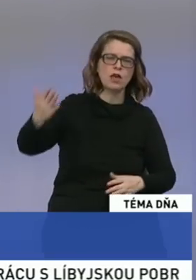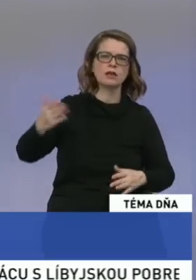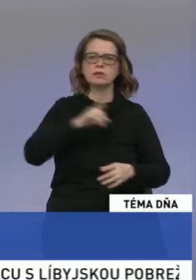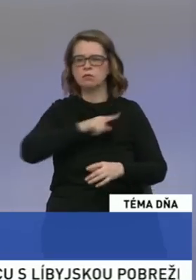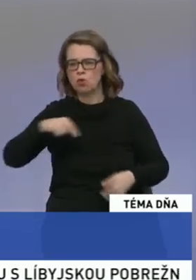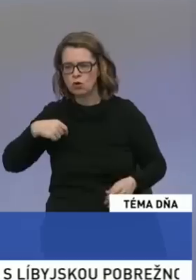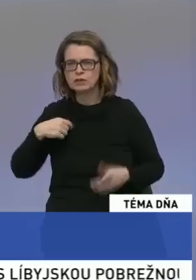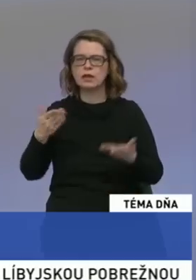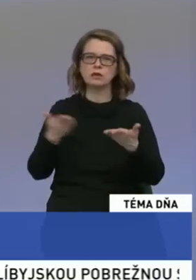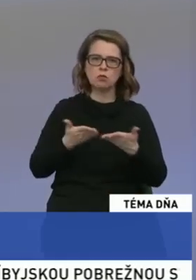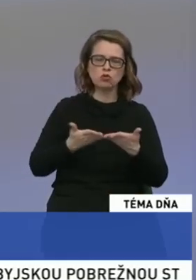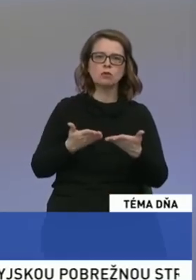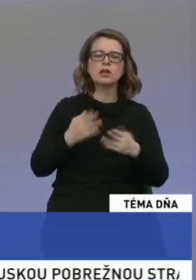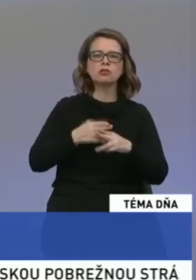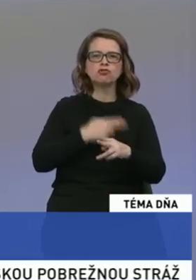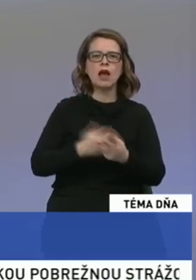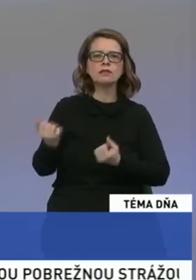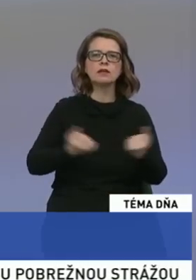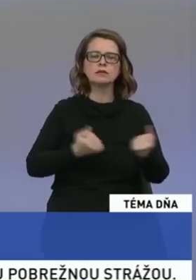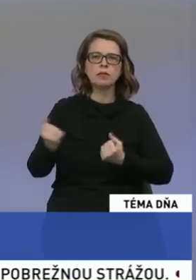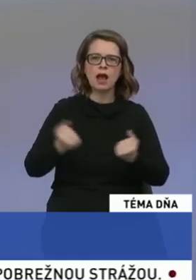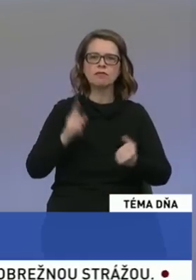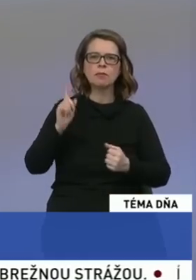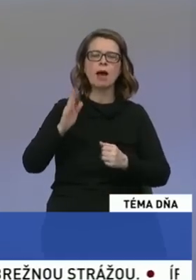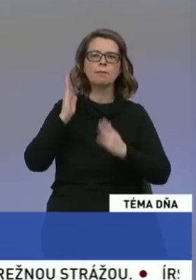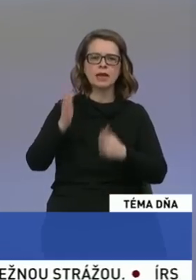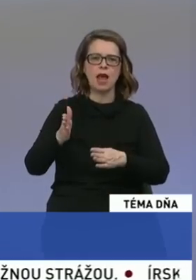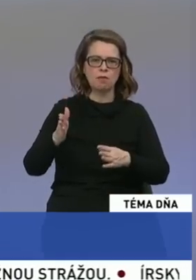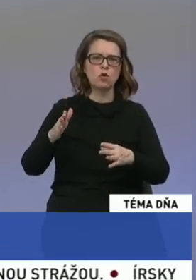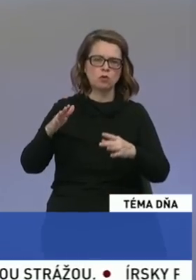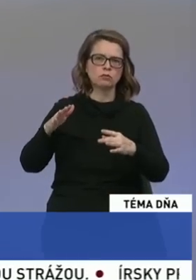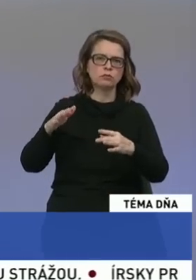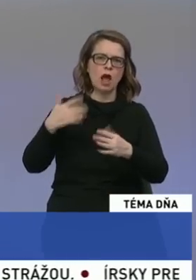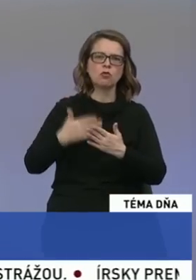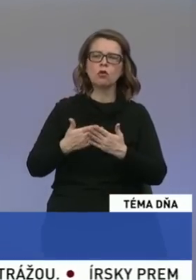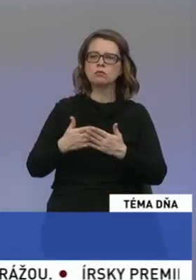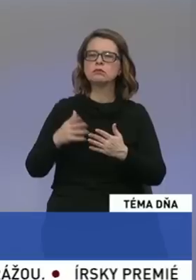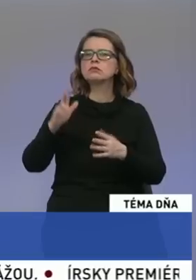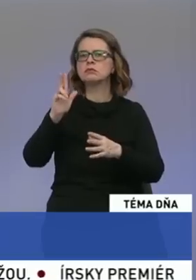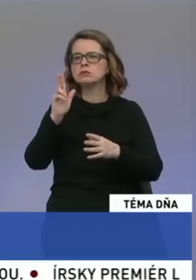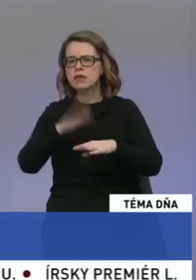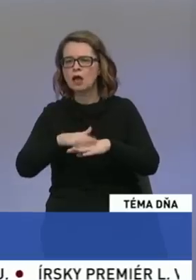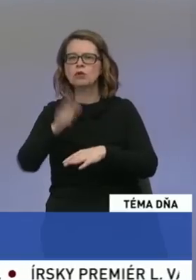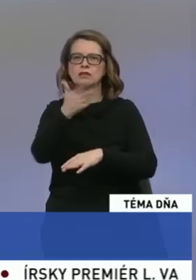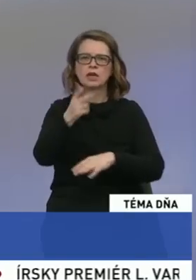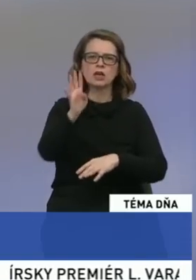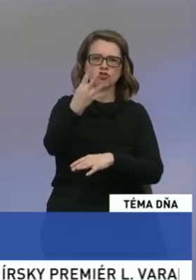policajti a podobne, kde štátna správa mala priamú ingerenciu. Priniesli sme projekty 13. a 14. platu, priniesli sme